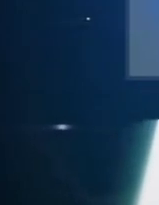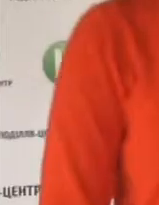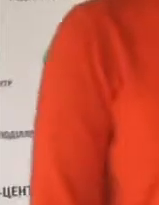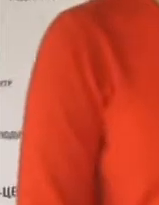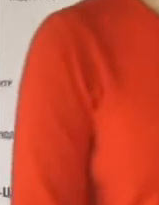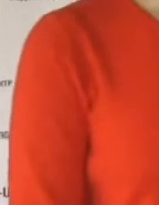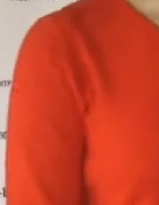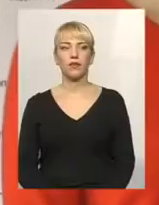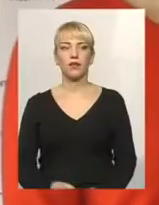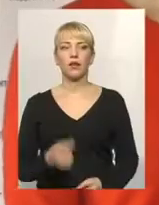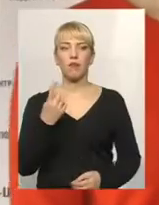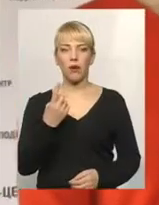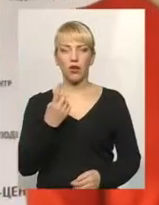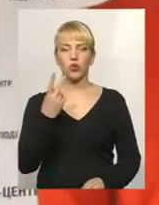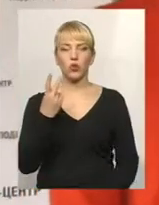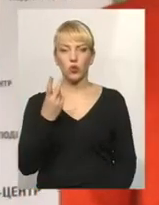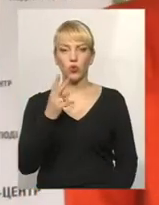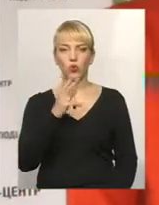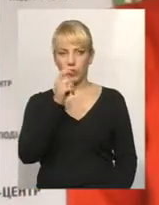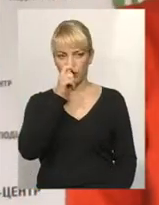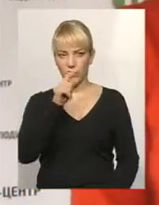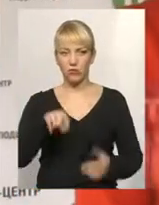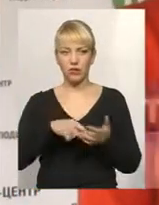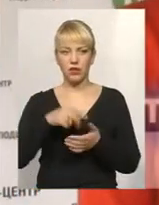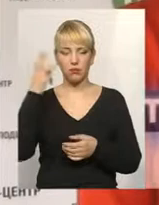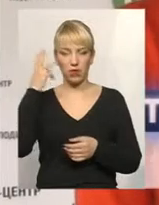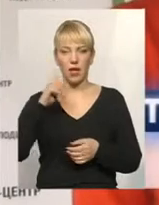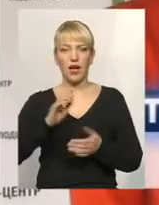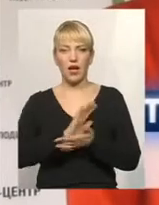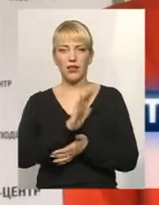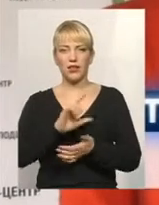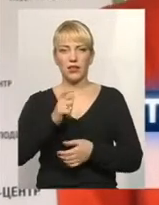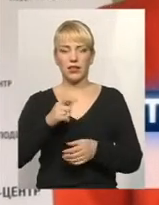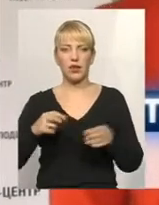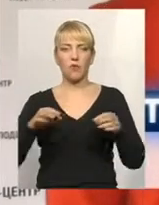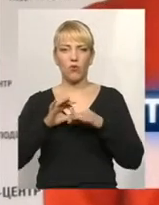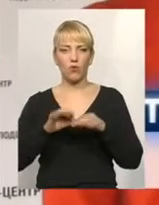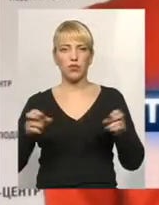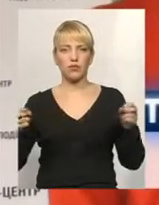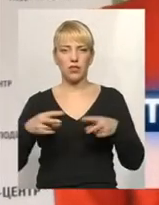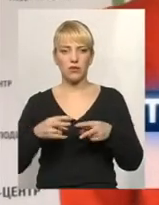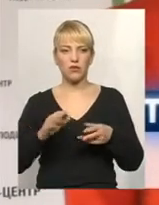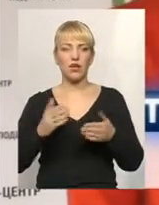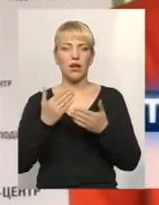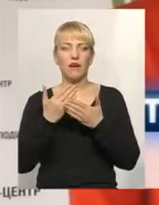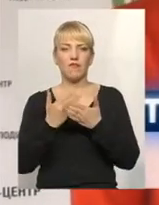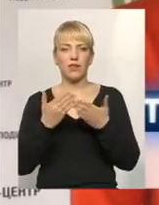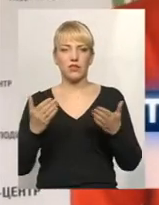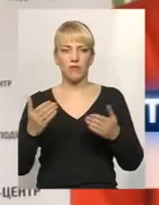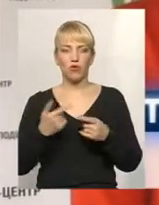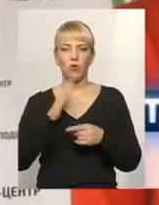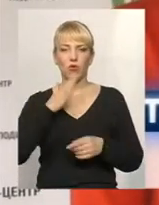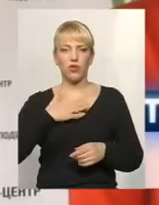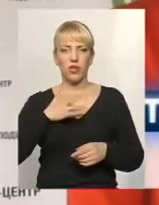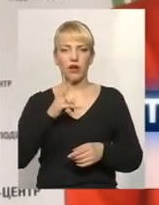1-2 квітня в Хмельницькому газета «Є» проводить спеціалізовану виставку-конференцію «Мої квадратні метри». Виставка